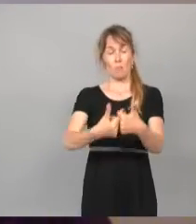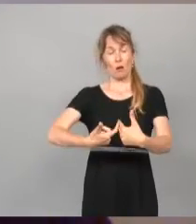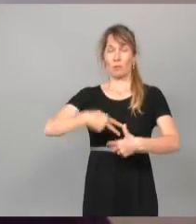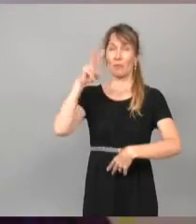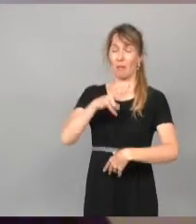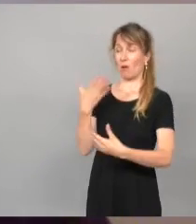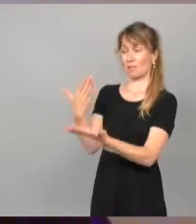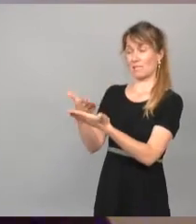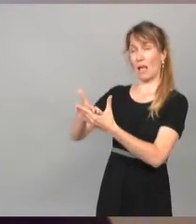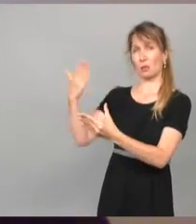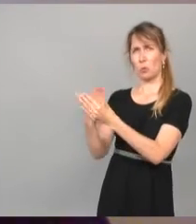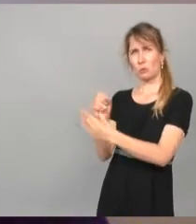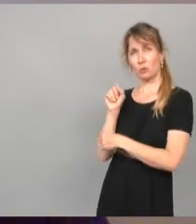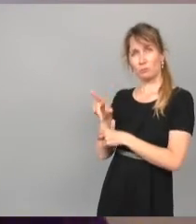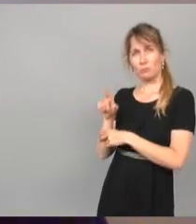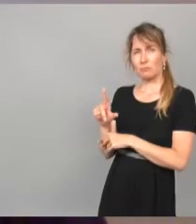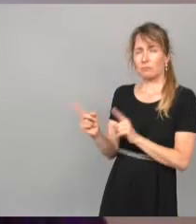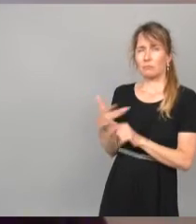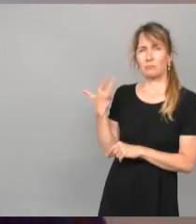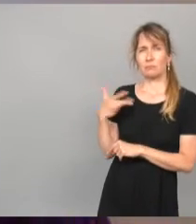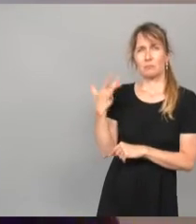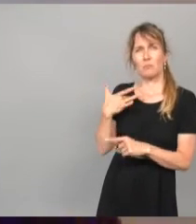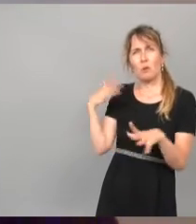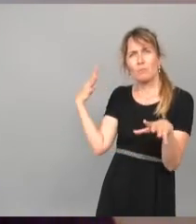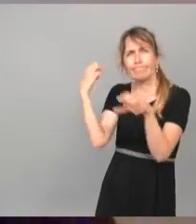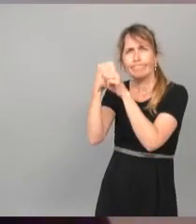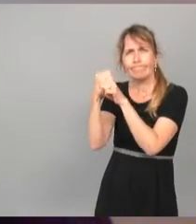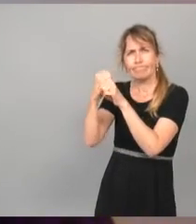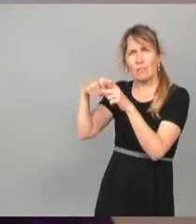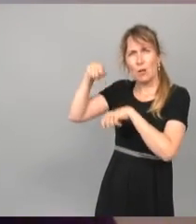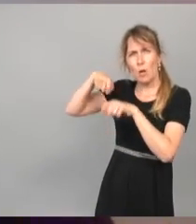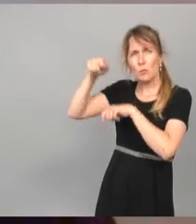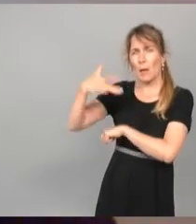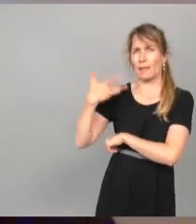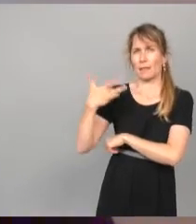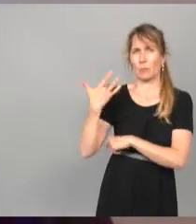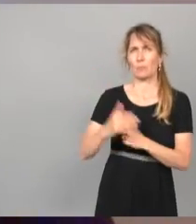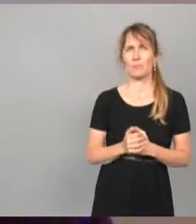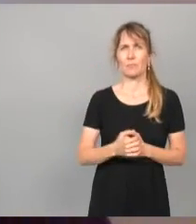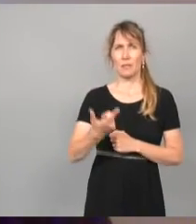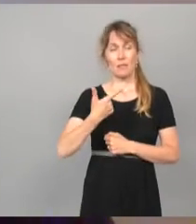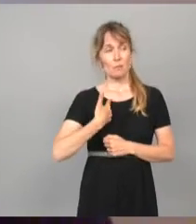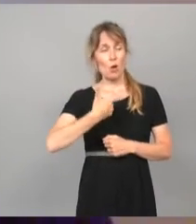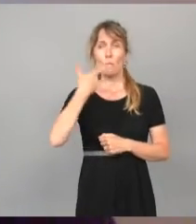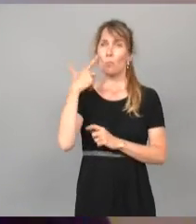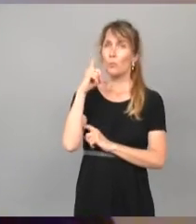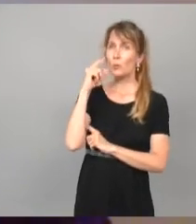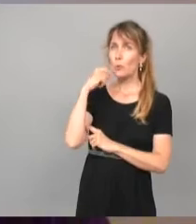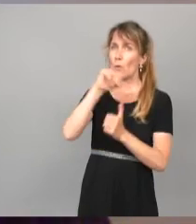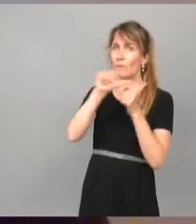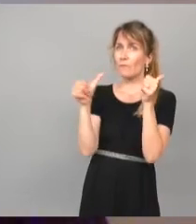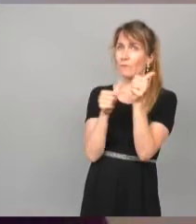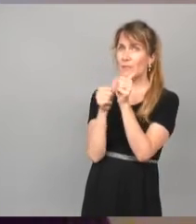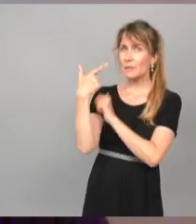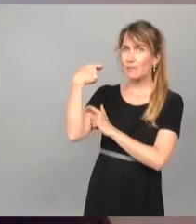sa lecture parce que cette évaluation est très intéressante. Au nom de votre délégation complète, monsieur le vice-président, qui inclut